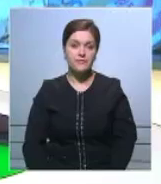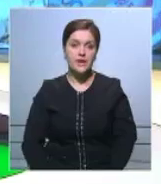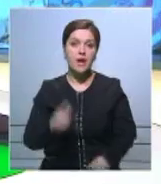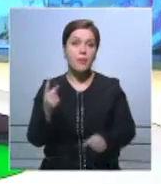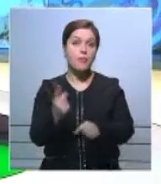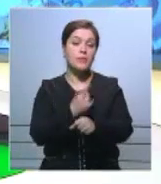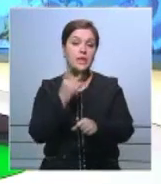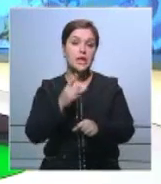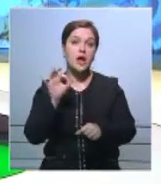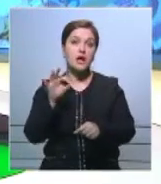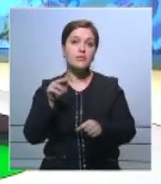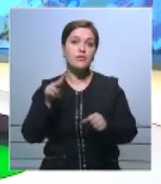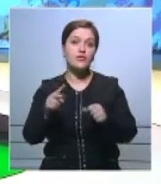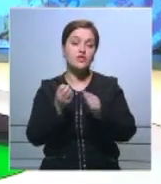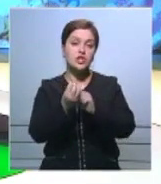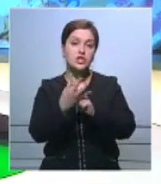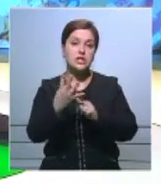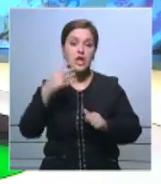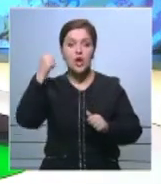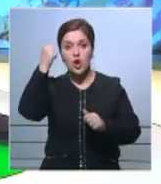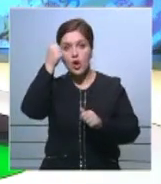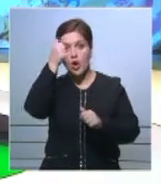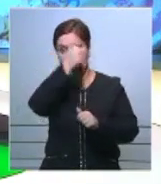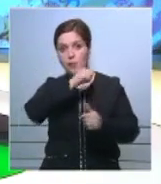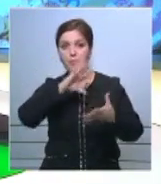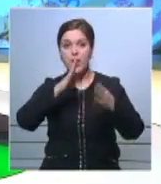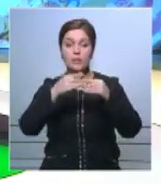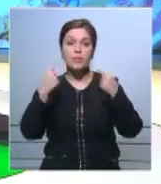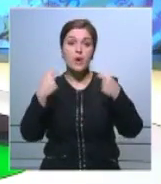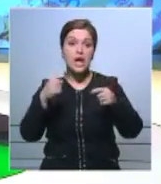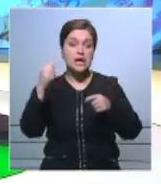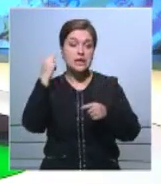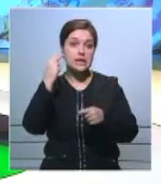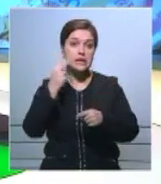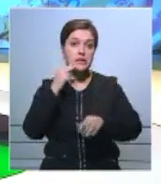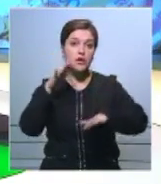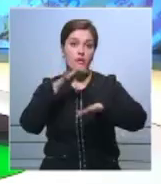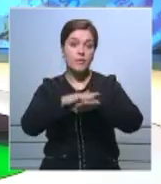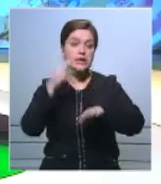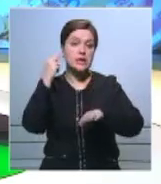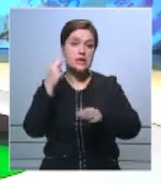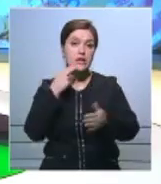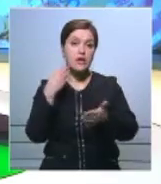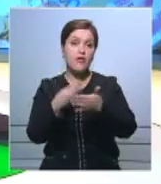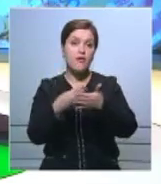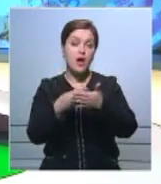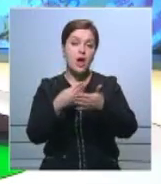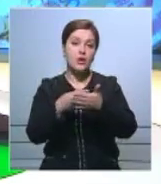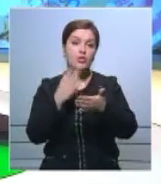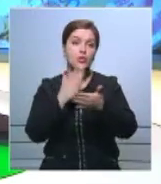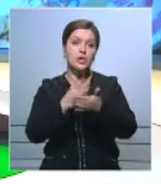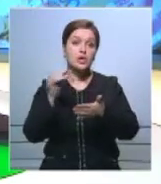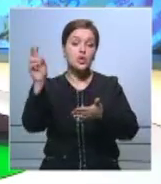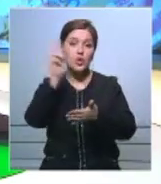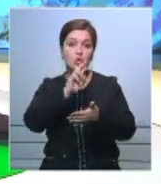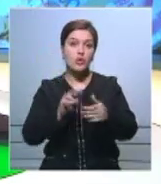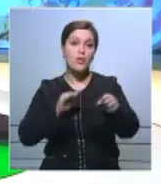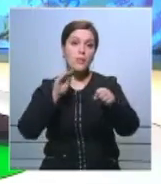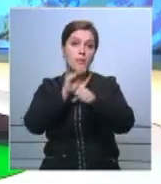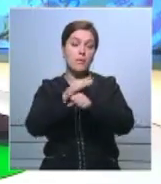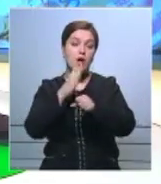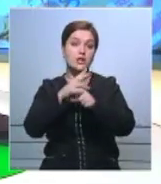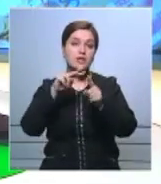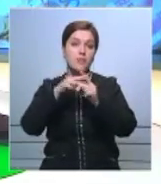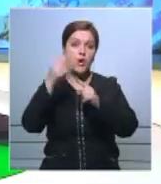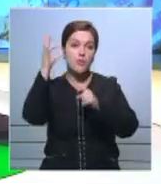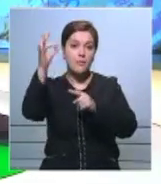Впервые с октября 2014 года по итогам торгов на шанхайской фондовой бирже китайская валюта по отношению к доллару выросла почти